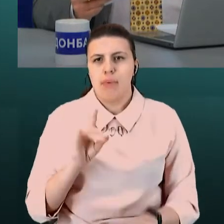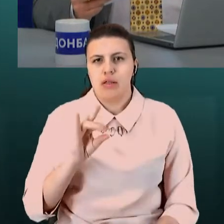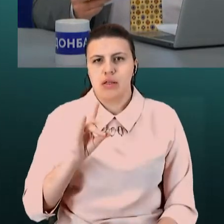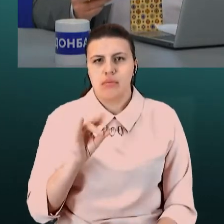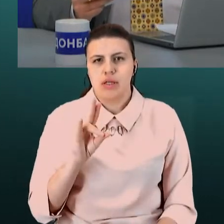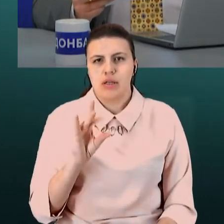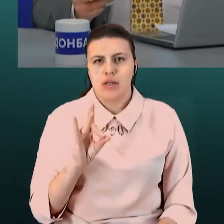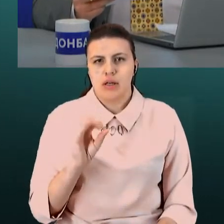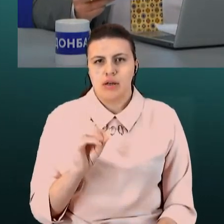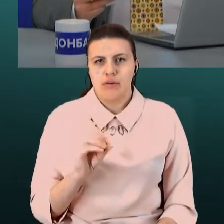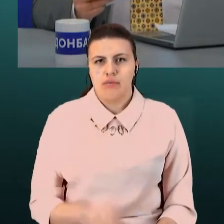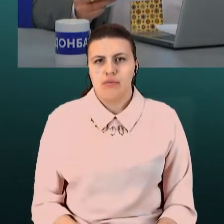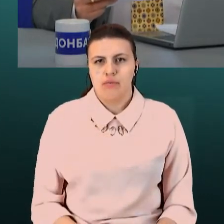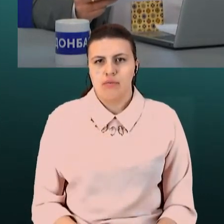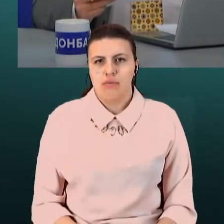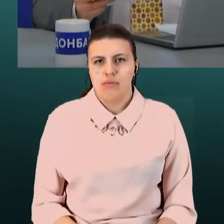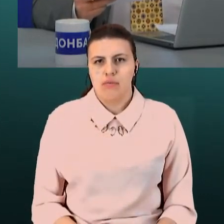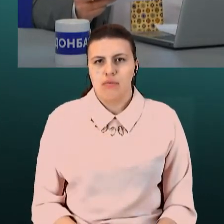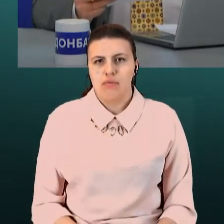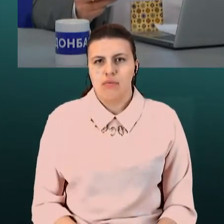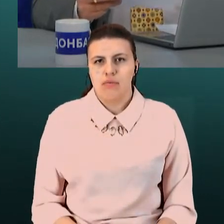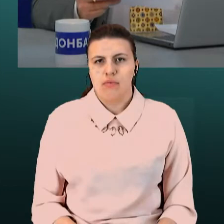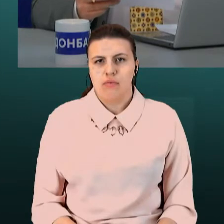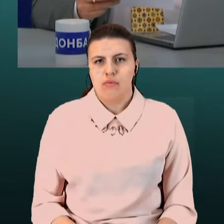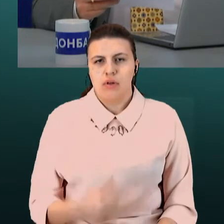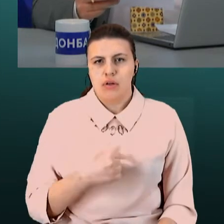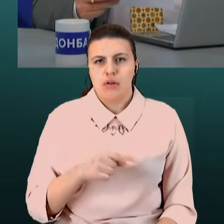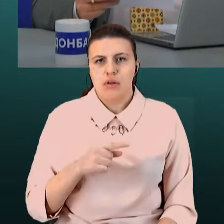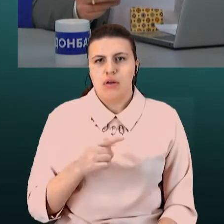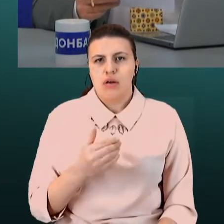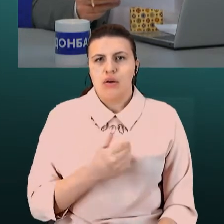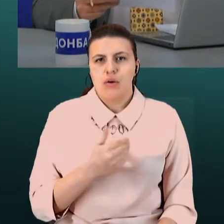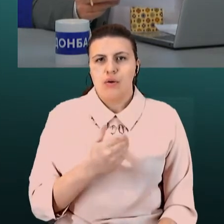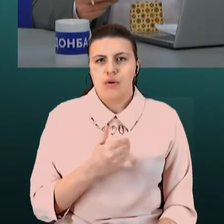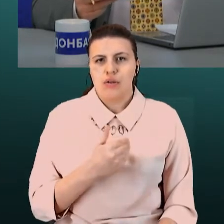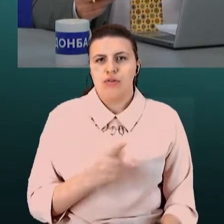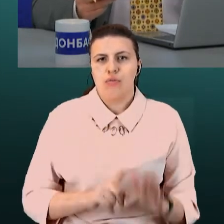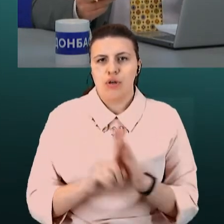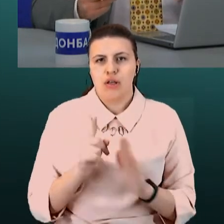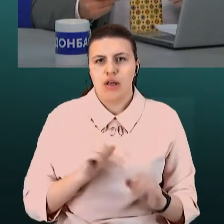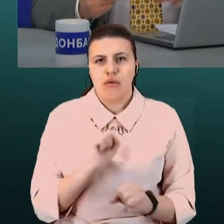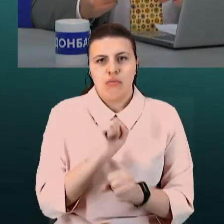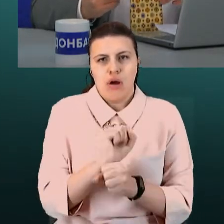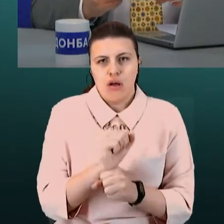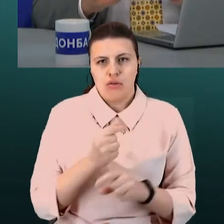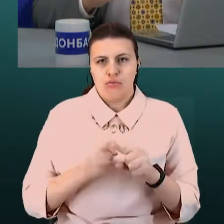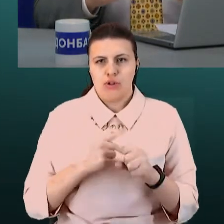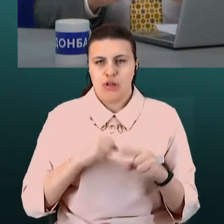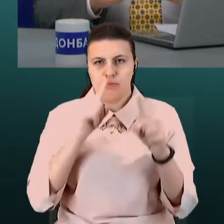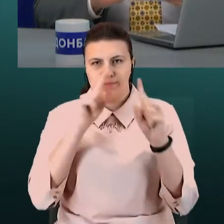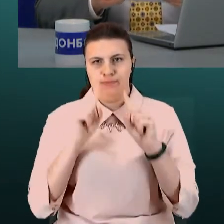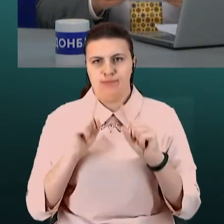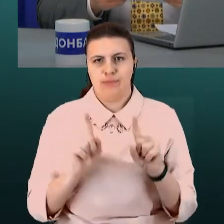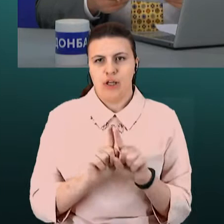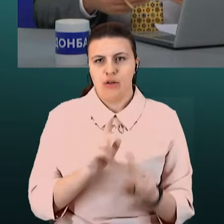ви знаєте, з чого я хотів почати? Я так, знаєте, таку паузу зробив, бо мене насправді вразив цей сюжет. Але я хотів би почати з